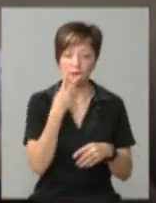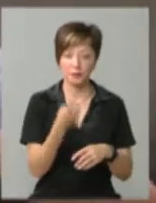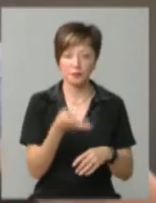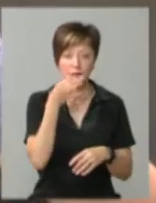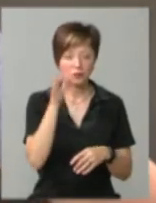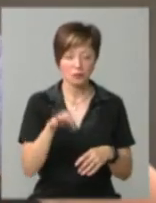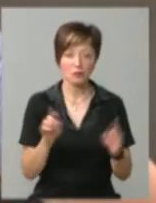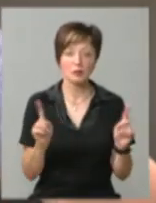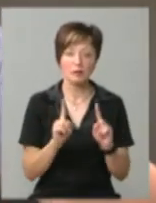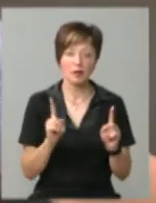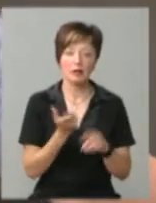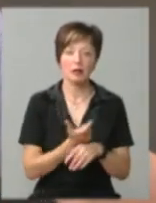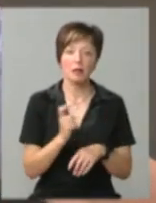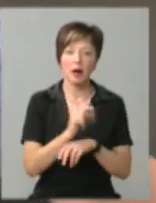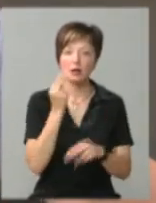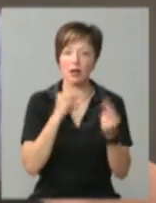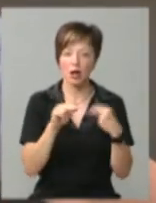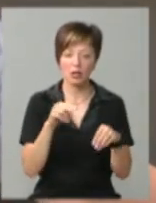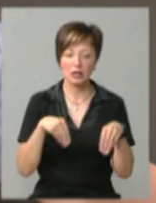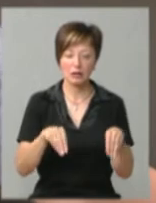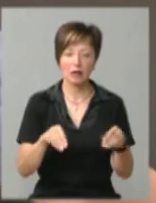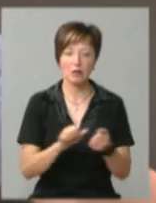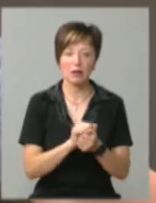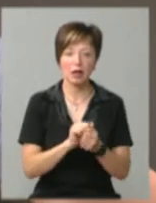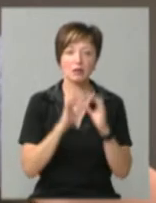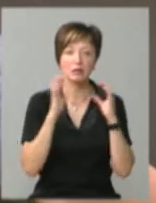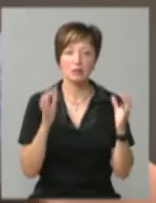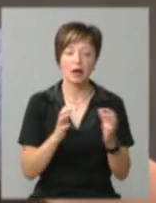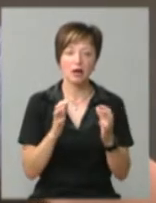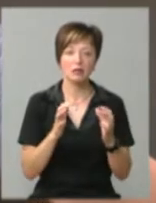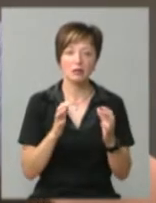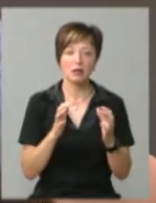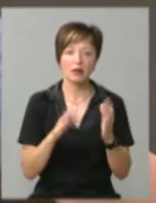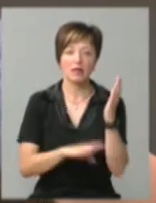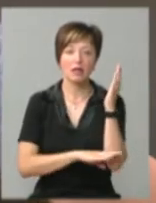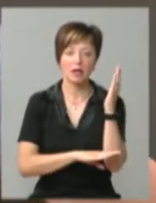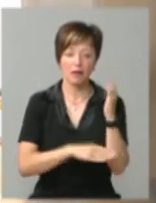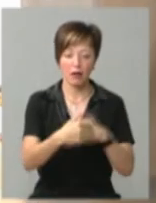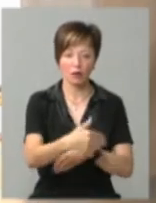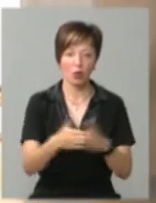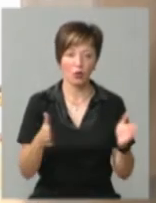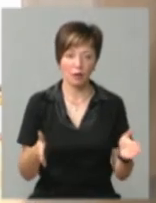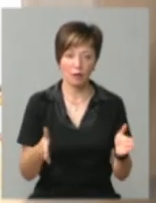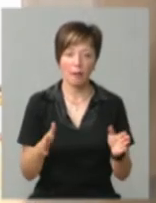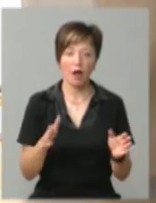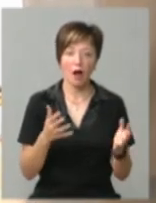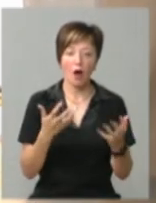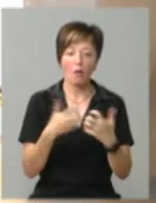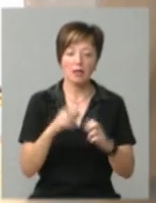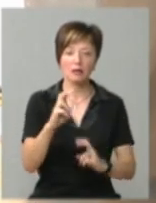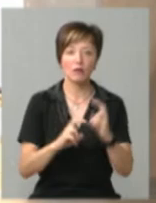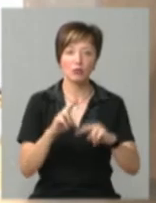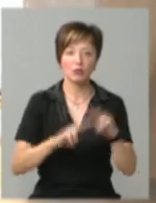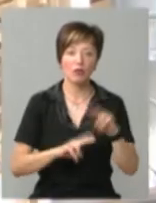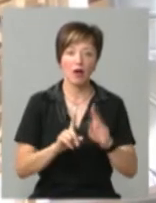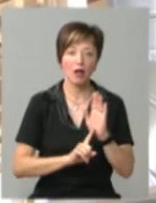досвід, що набагато краще насіннявий матеріал зберігається в дерев'яних контейнерах. Обладнання заводу, який будували